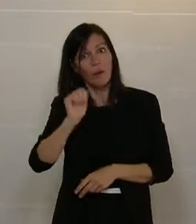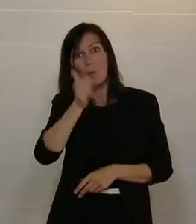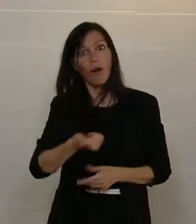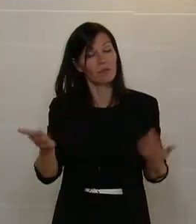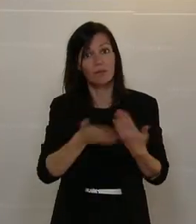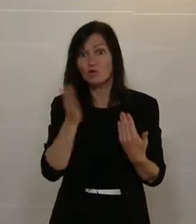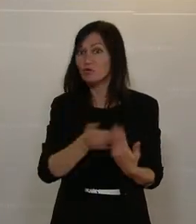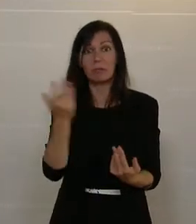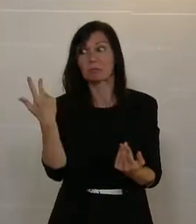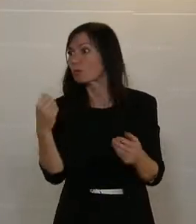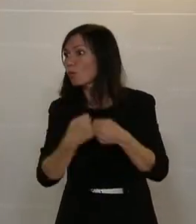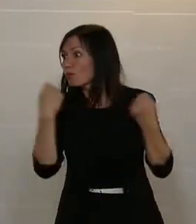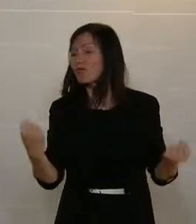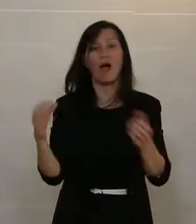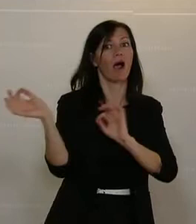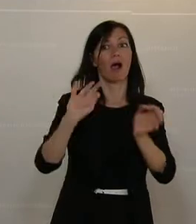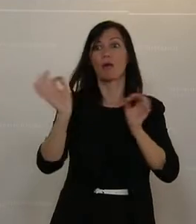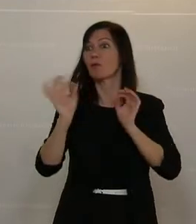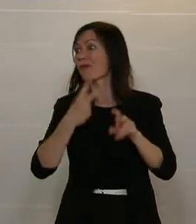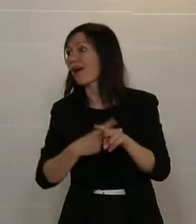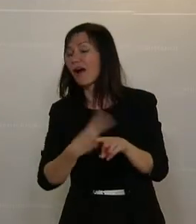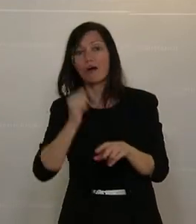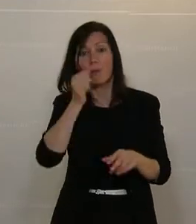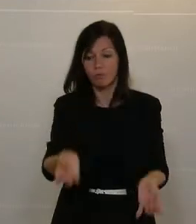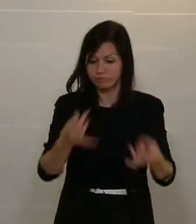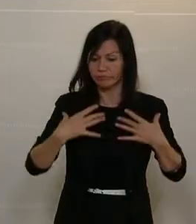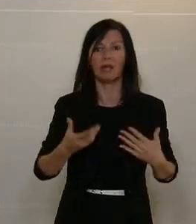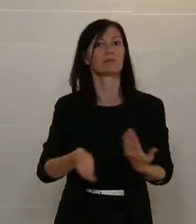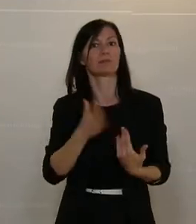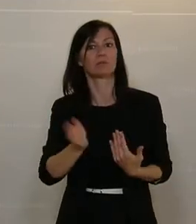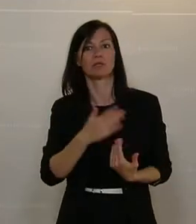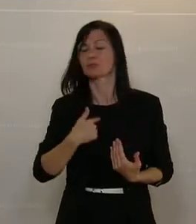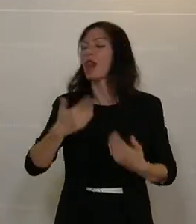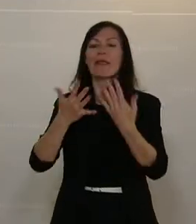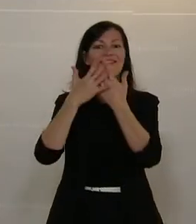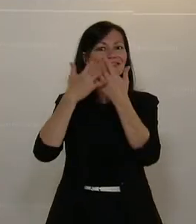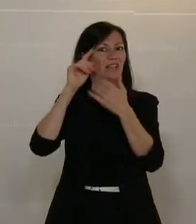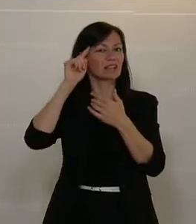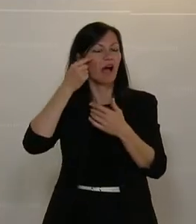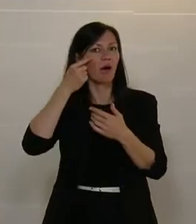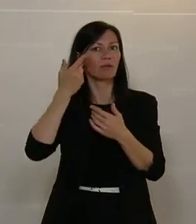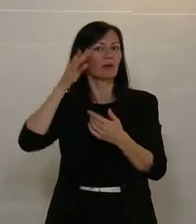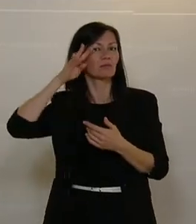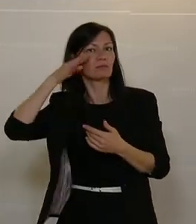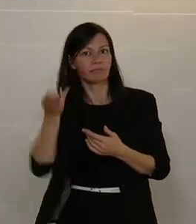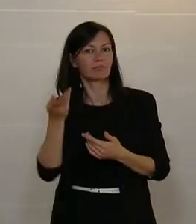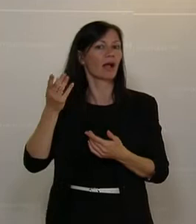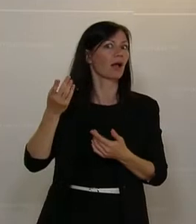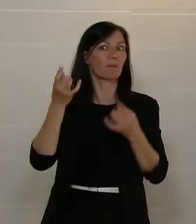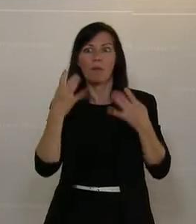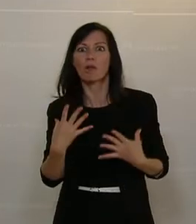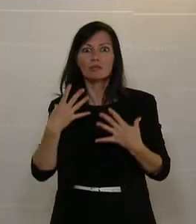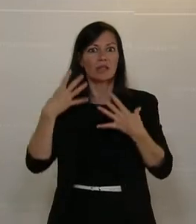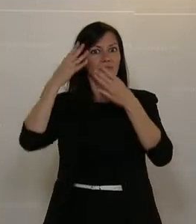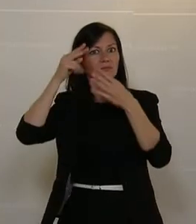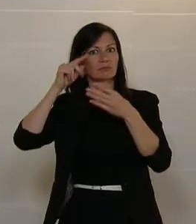Hier stellt man sich die Frage, wenn morgen ich es bin, der durch eine plötzliche Netzhautablösung erblindet, wenn morgen ich es